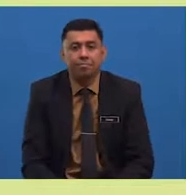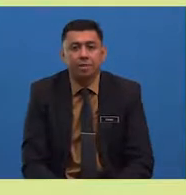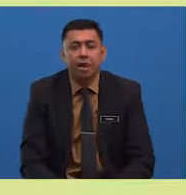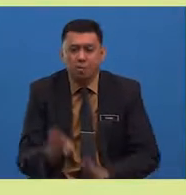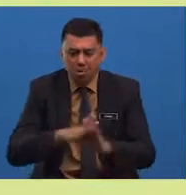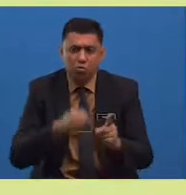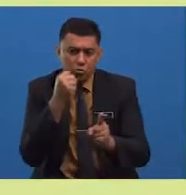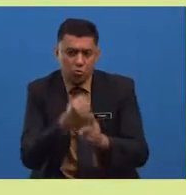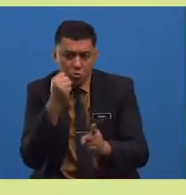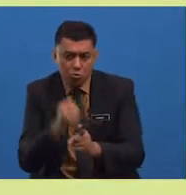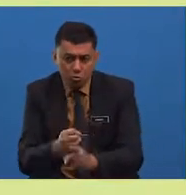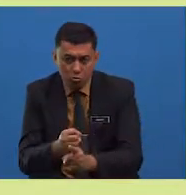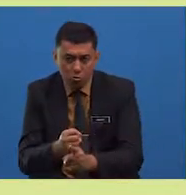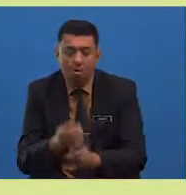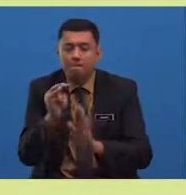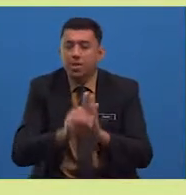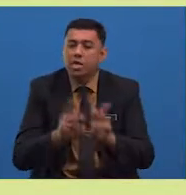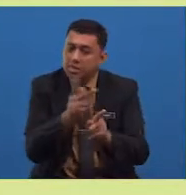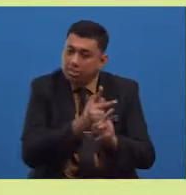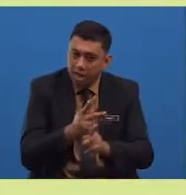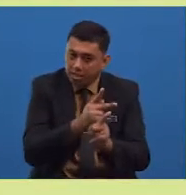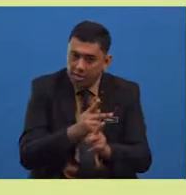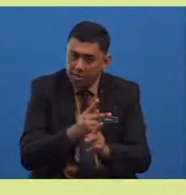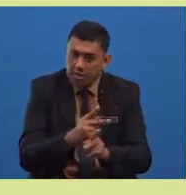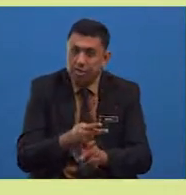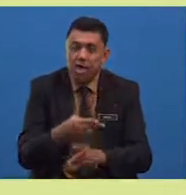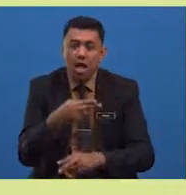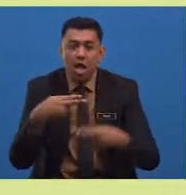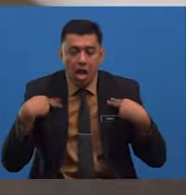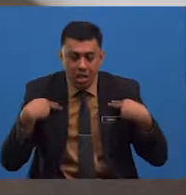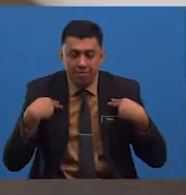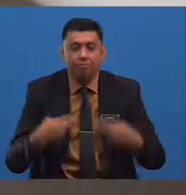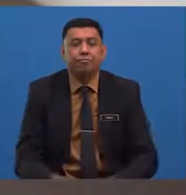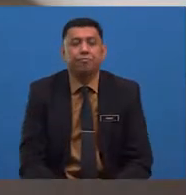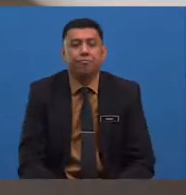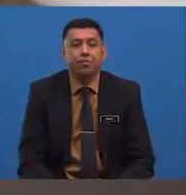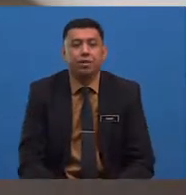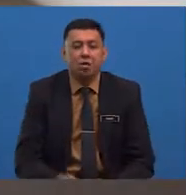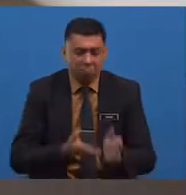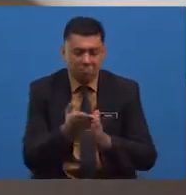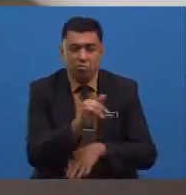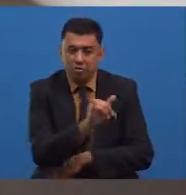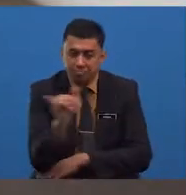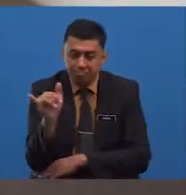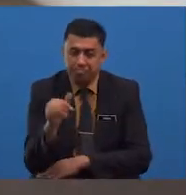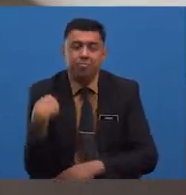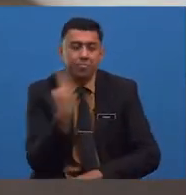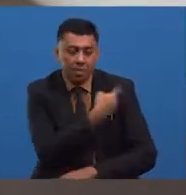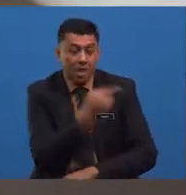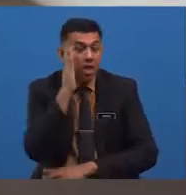bersungguh-sungguh menjaga hak. Seterusnya, kita